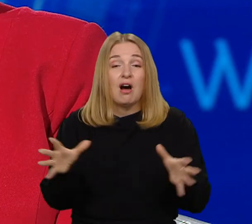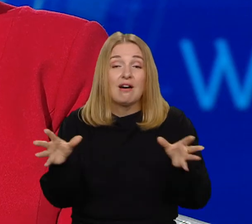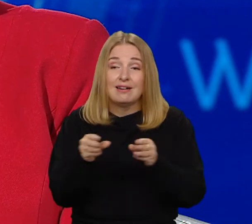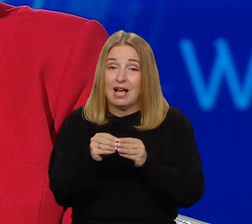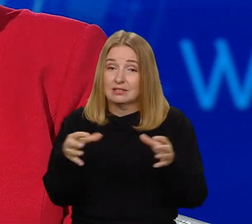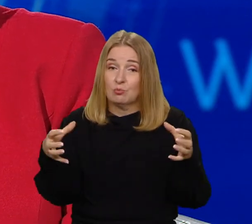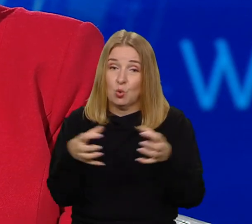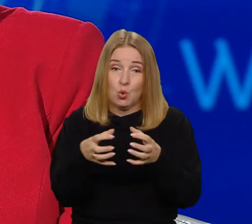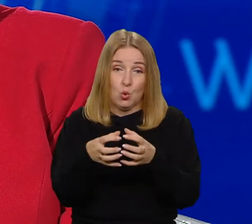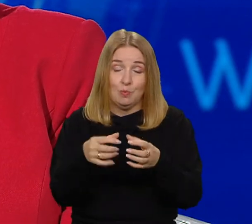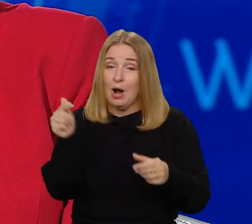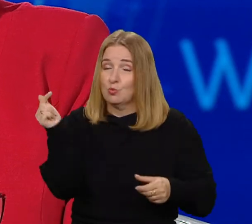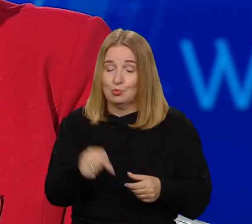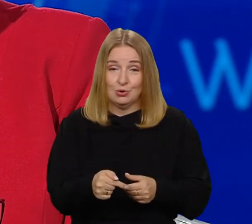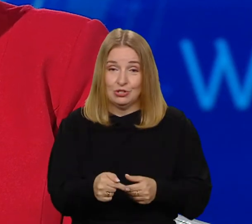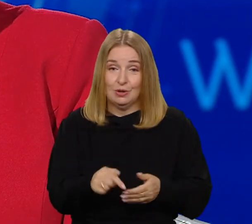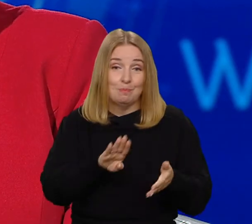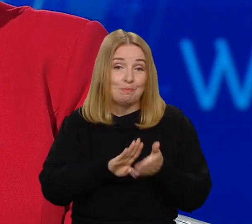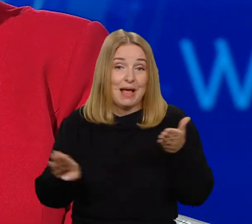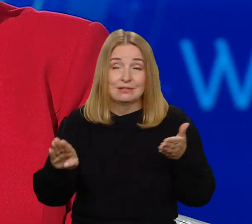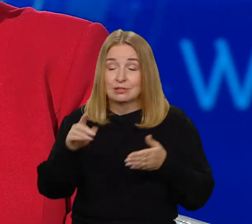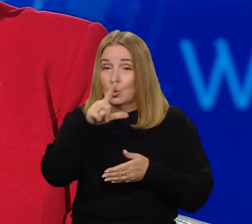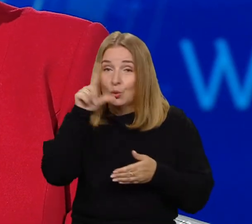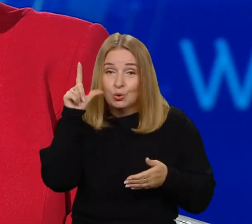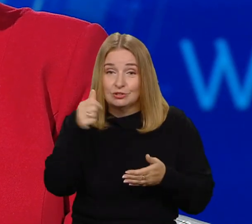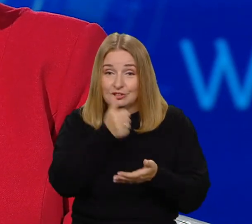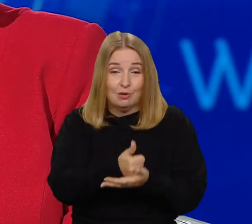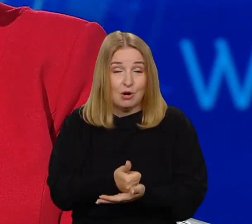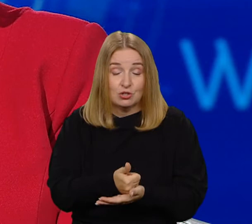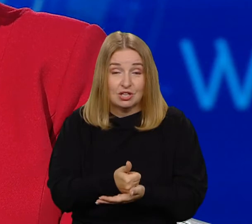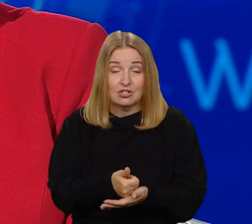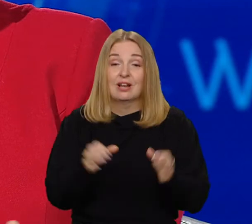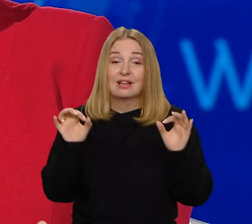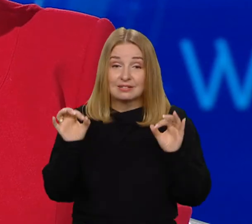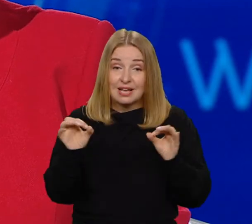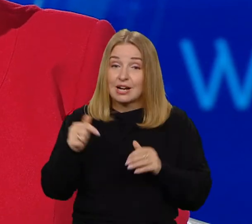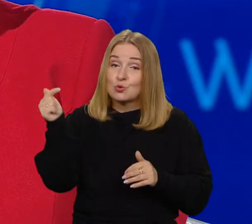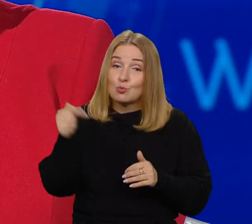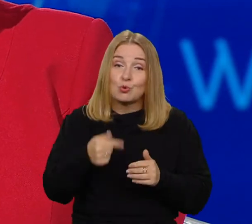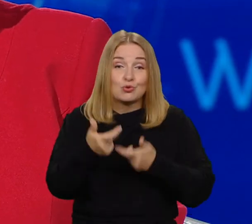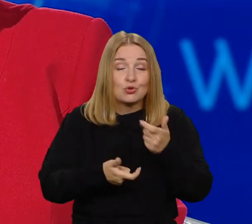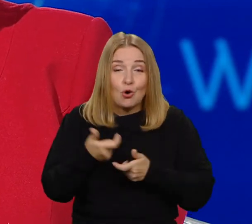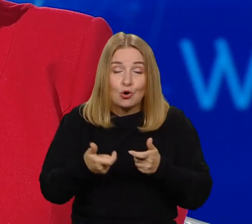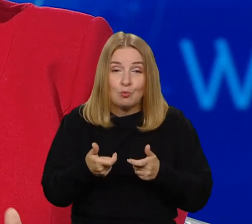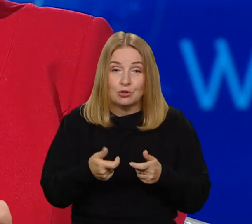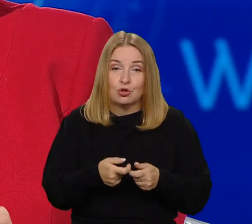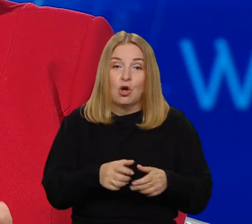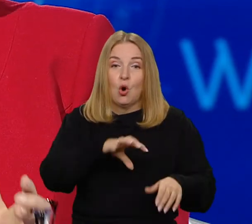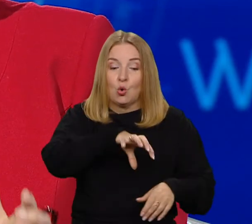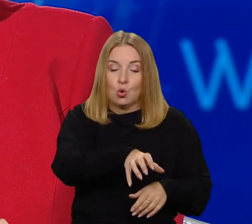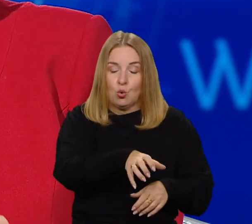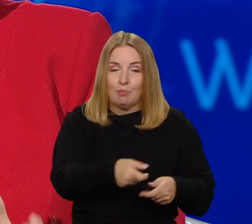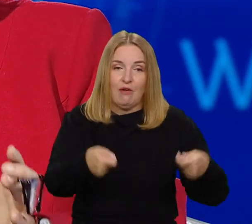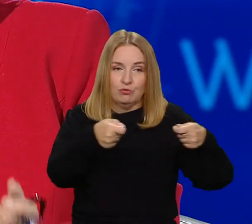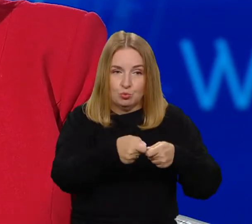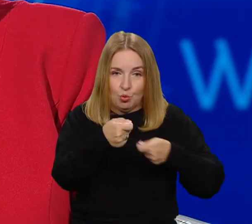innymi ludźmi. I bardzo pilnie trzeba również oddzielić wspólnotę od grupy działania. Grupa działania